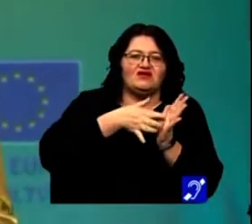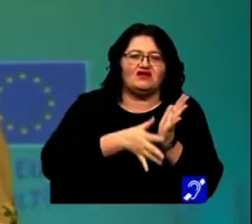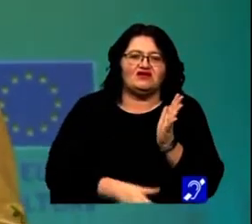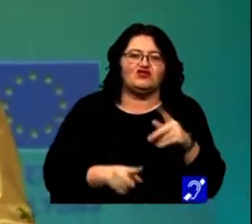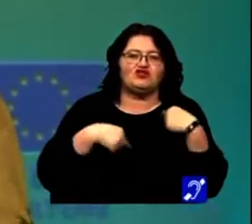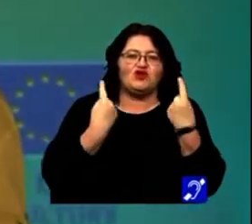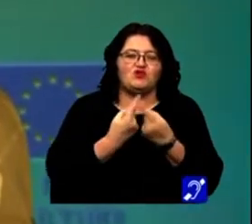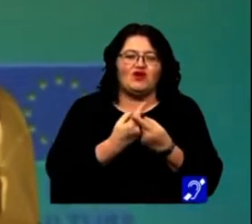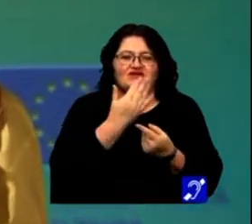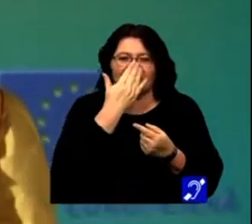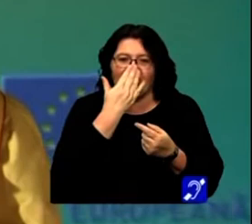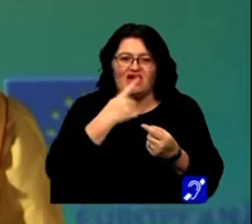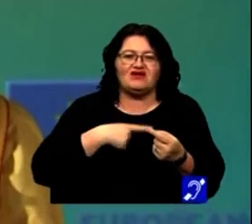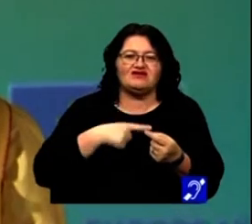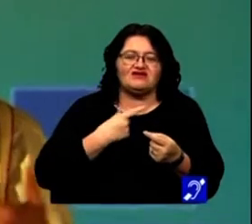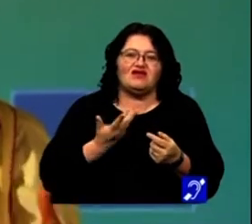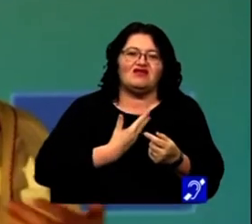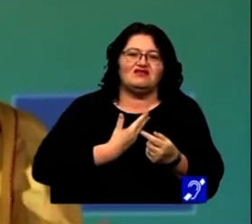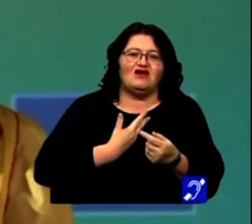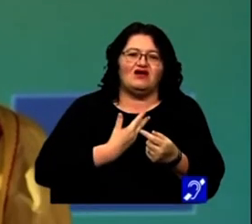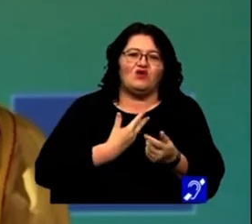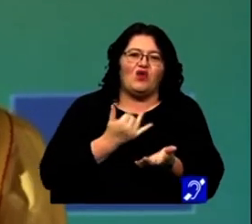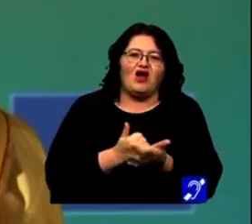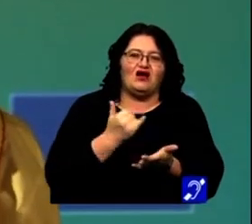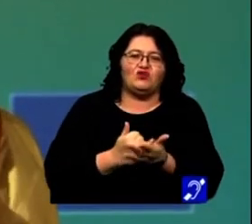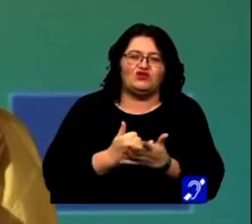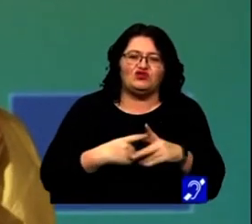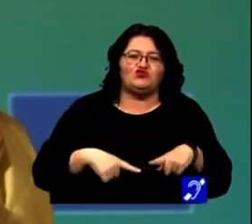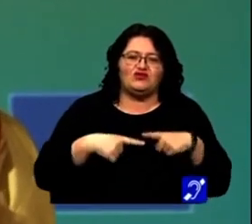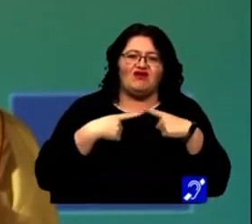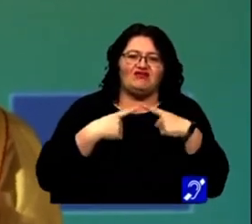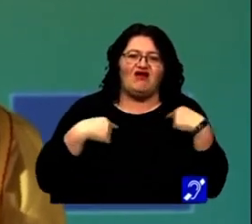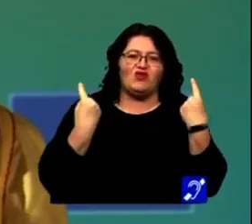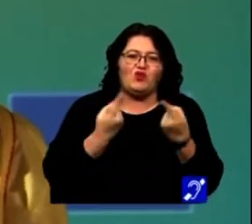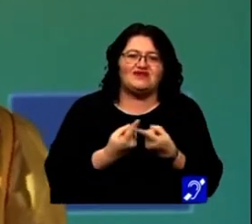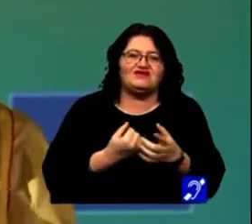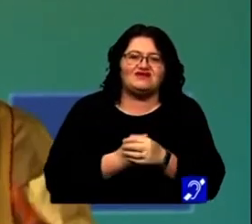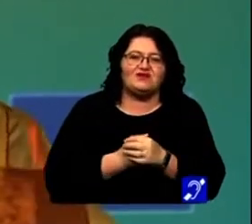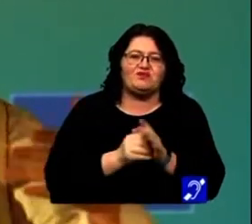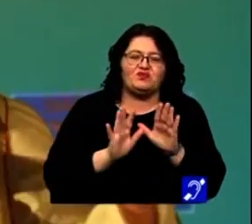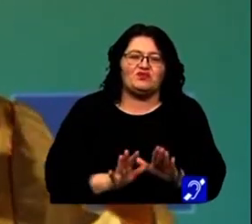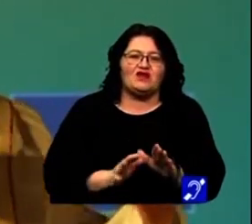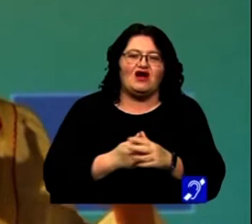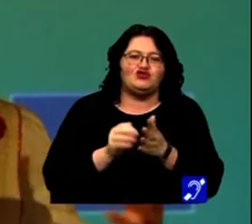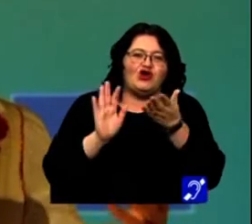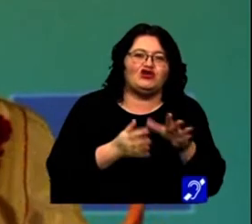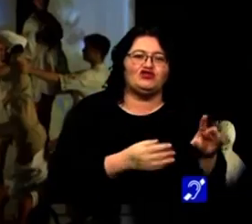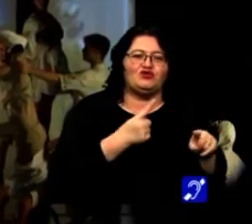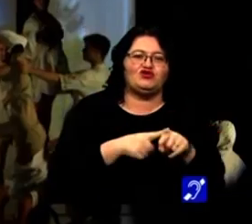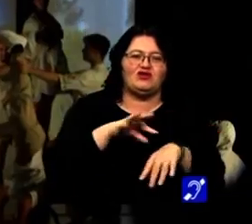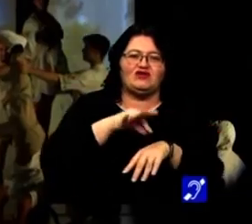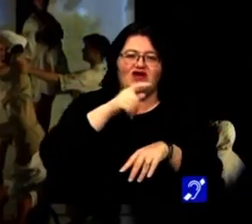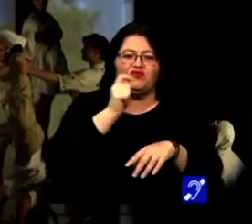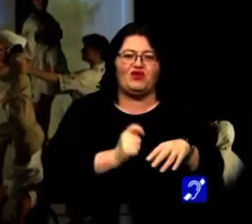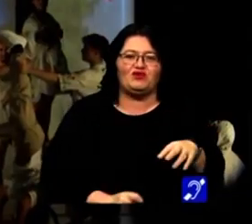noastre, mi se pare că ne dau și autenticitatea noastră. Și așa a pornit și ideea